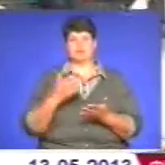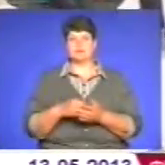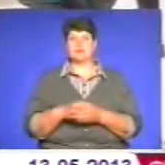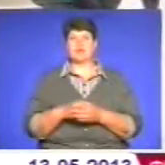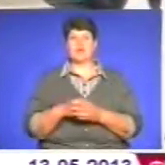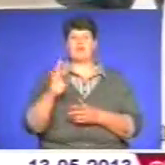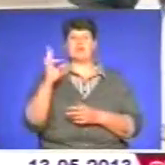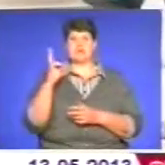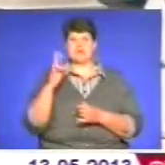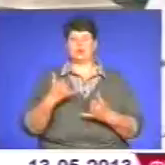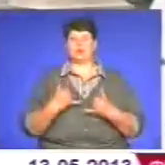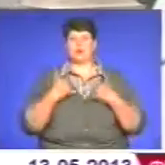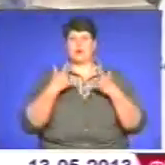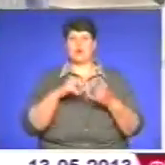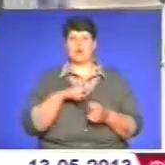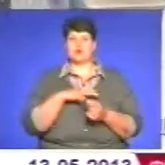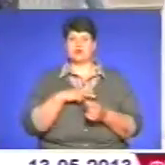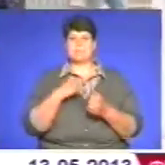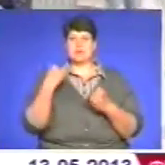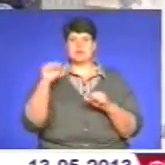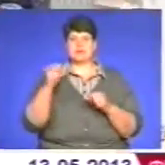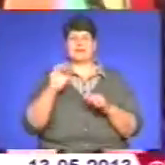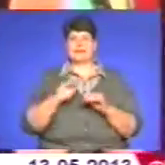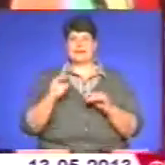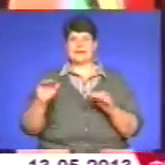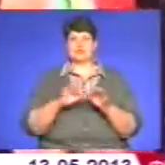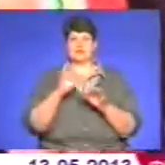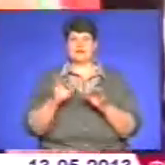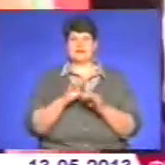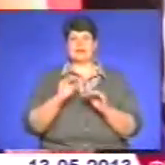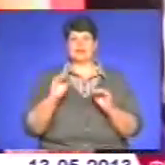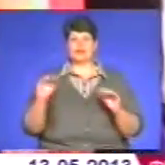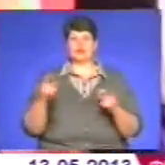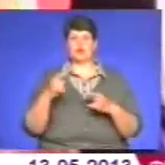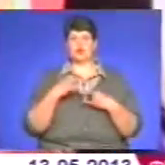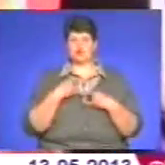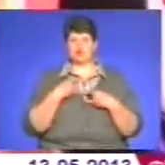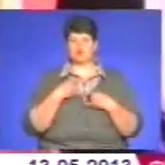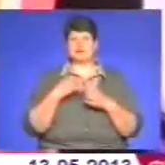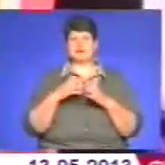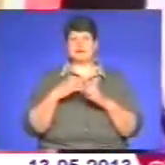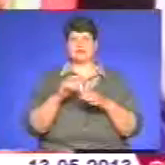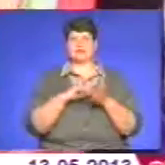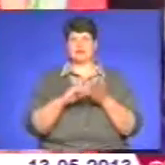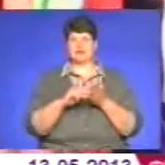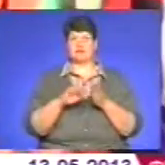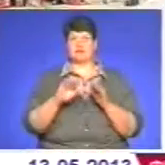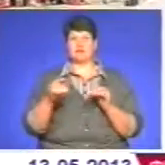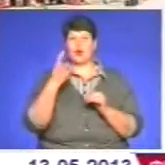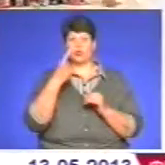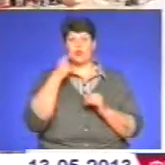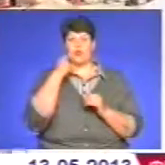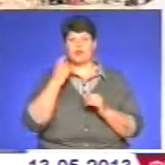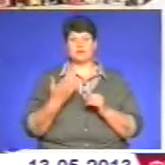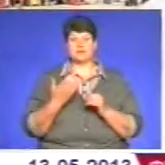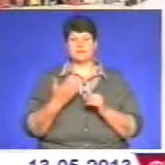неділю нагороджували переможців дитячої вишивки та дитячого костюма. Серед відзначених навіть діти однорічного віку. Ми